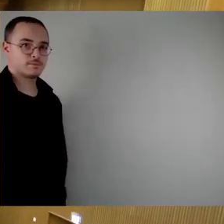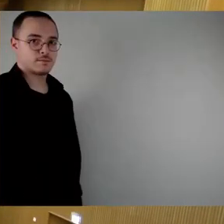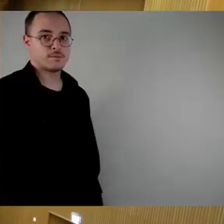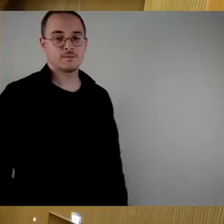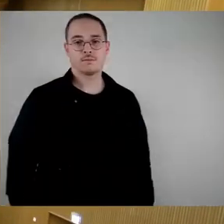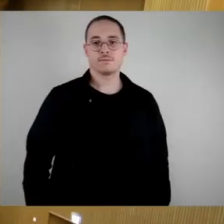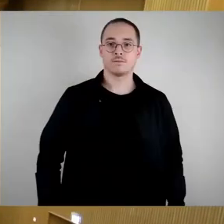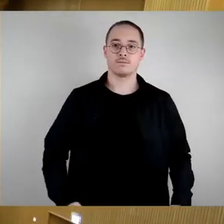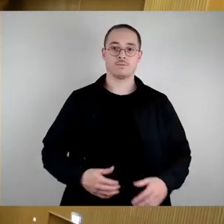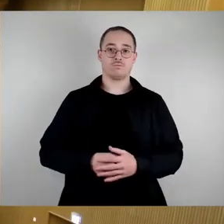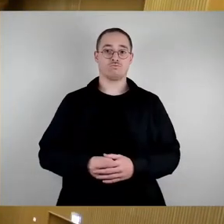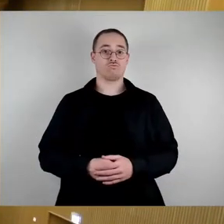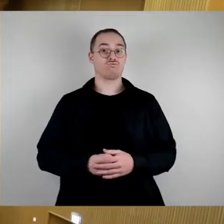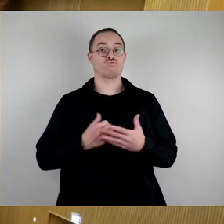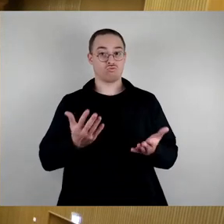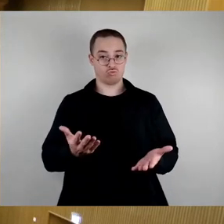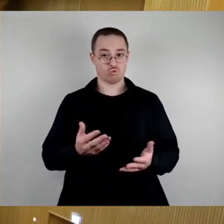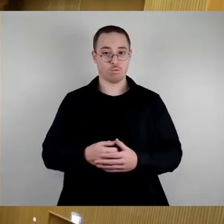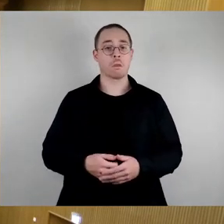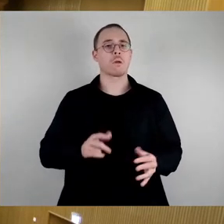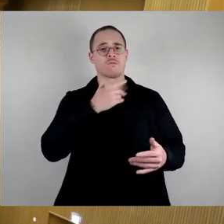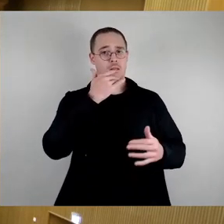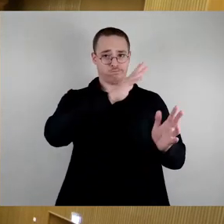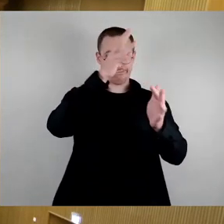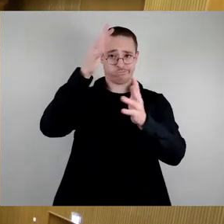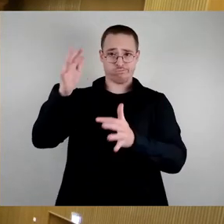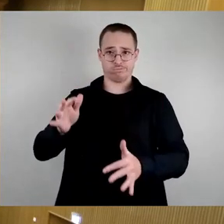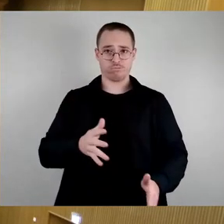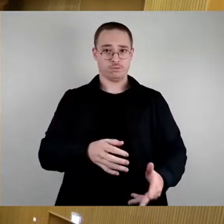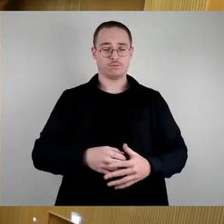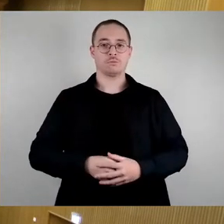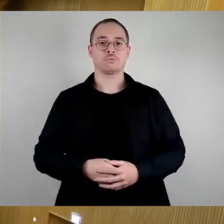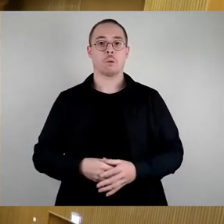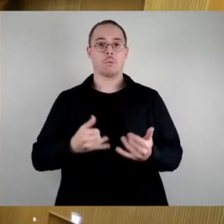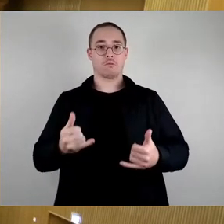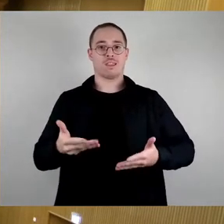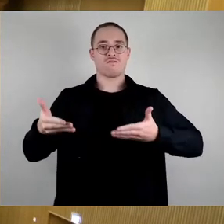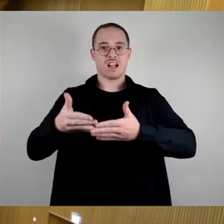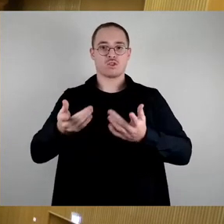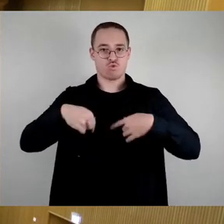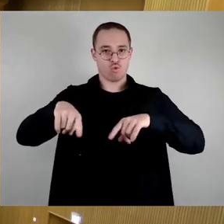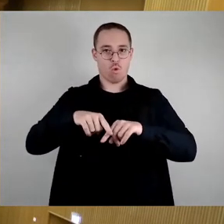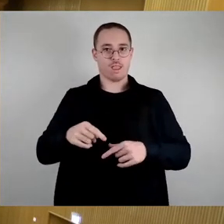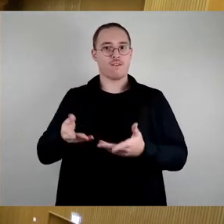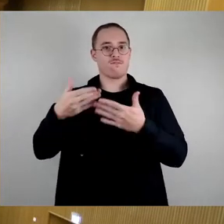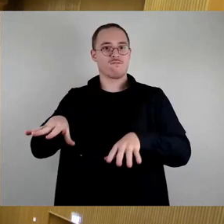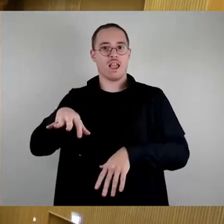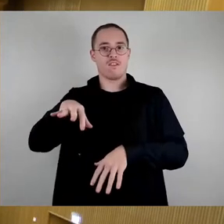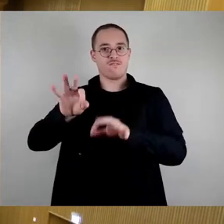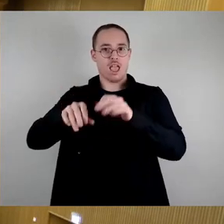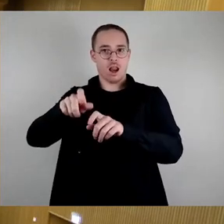Ja, soweit zur Einbringung. Steigen wir ein in die Fraktionsrunde. Freie Wähler, freie Bürger, wird das Wort gewünscht? Nein.